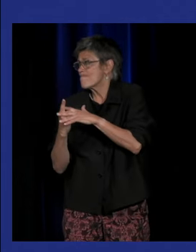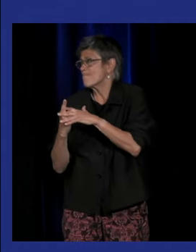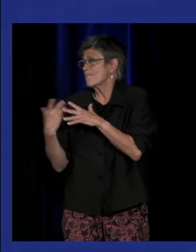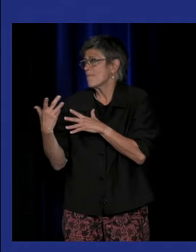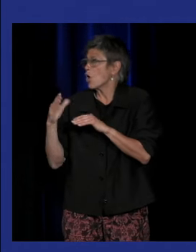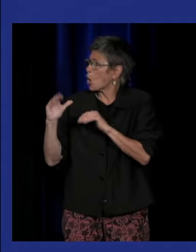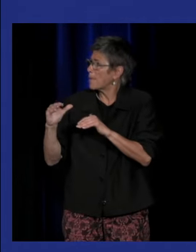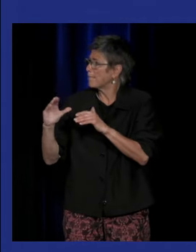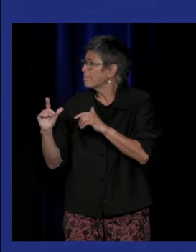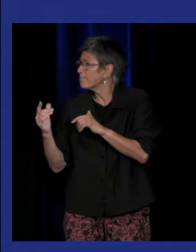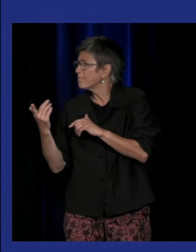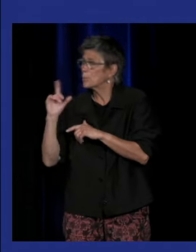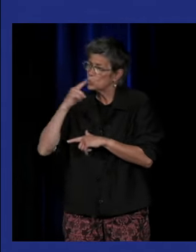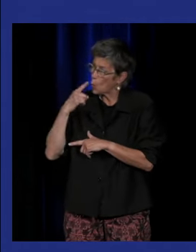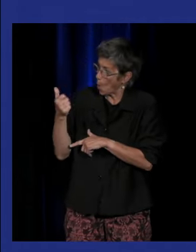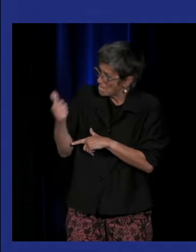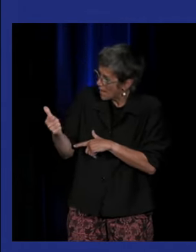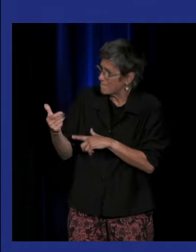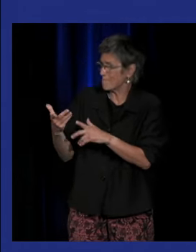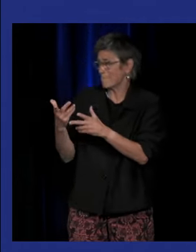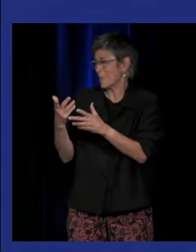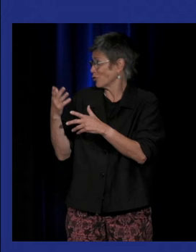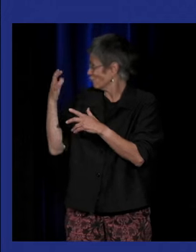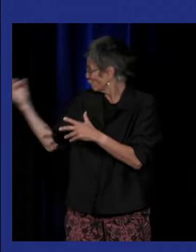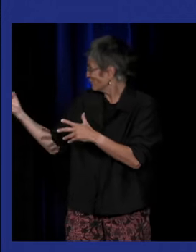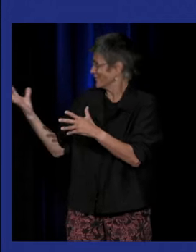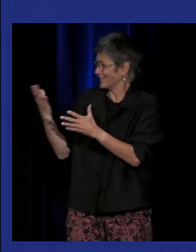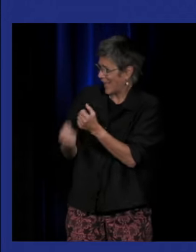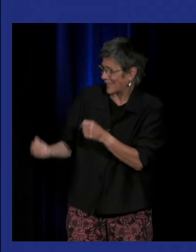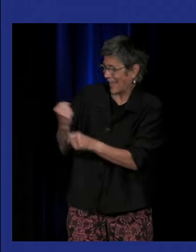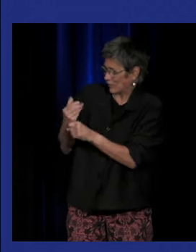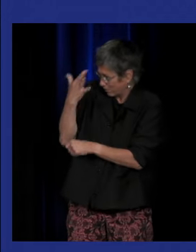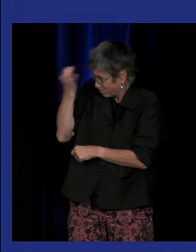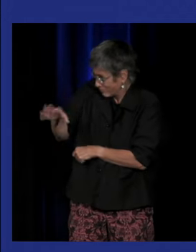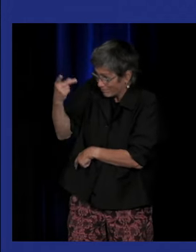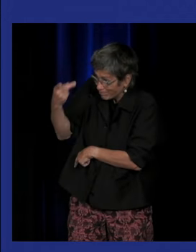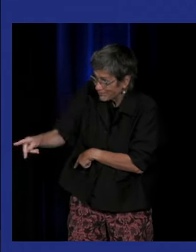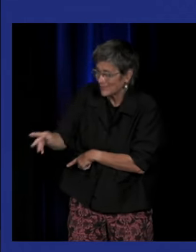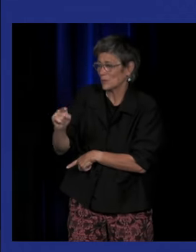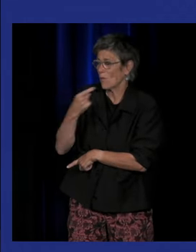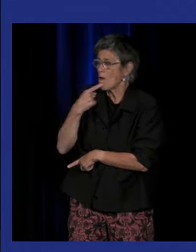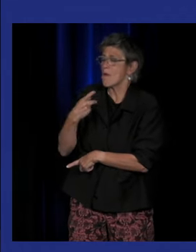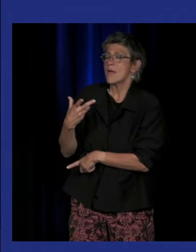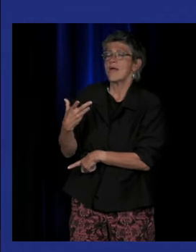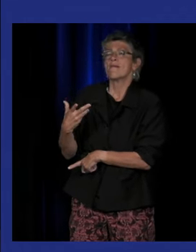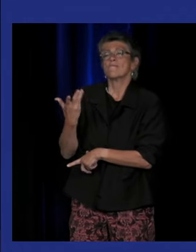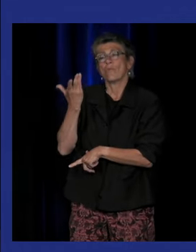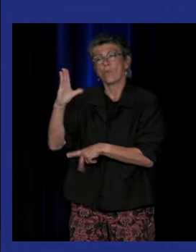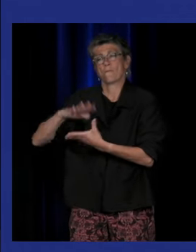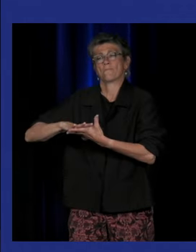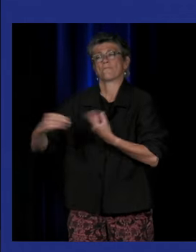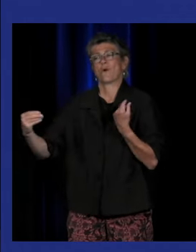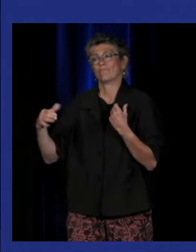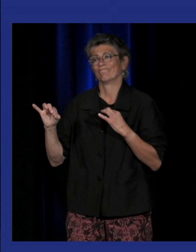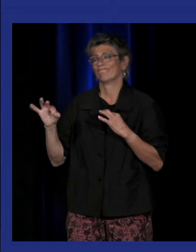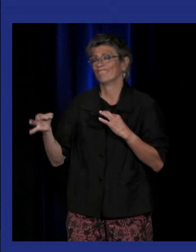dans la scène artistique des sourds eux-mêmes et avec justement ces chants-signes des créations on commence à émerger une autre possibilité c'est